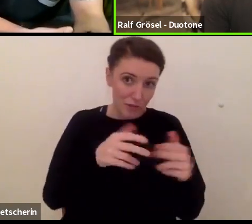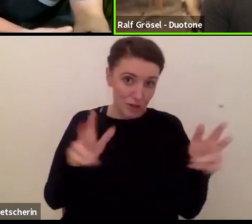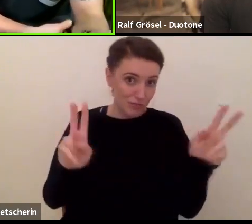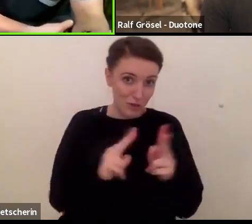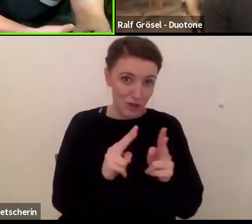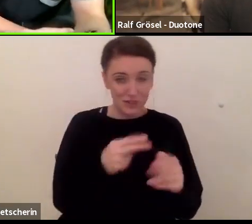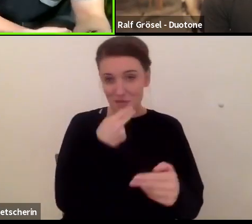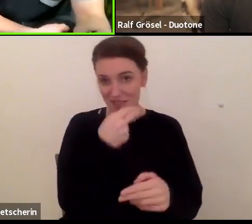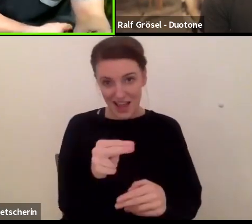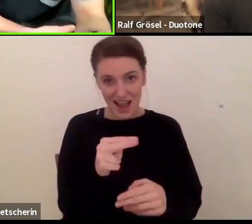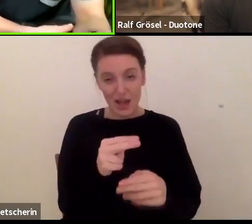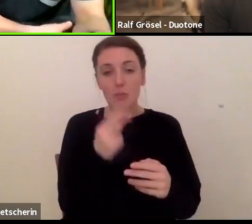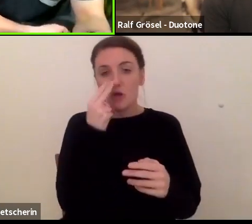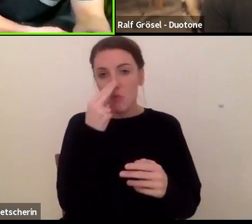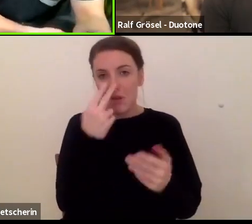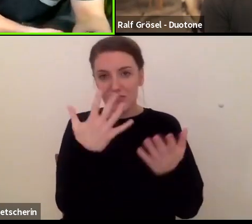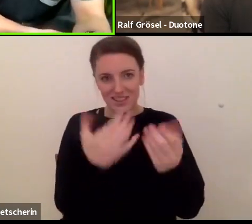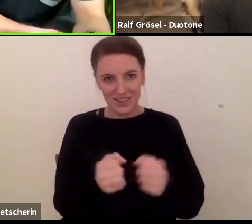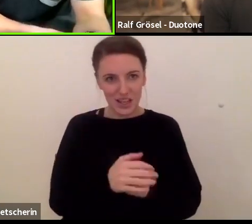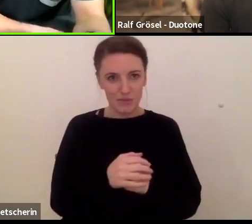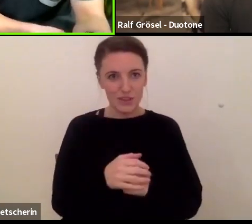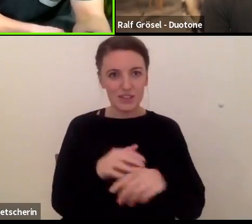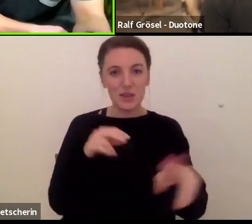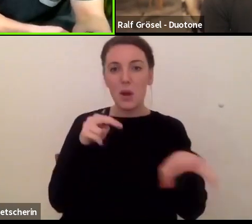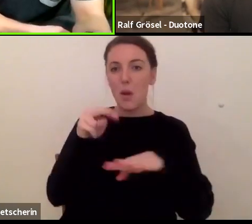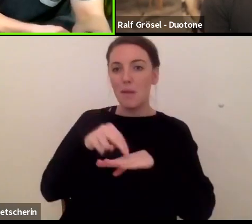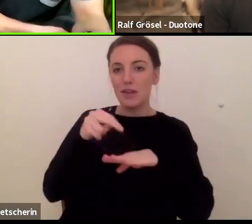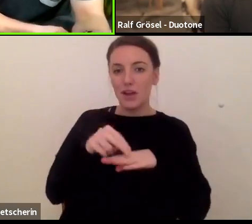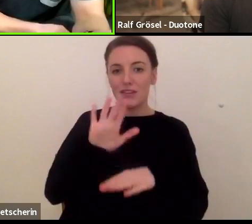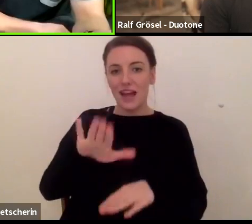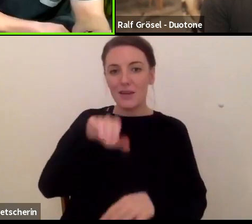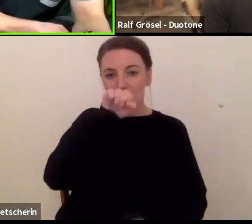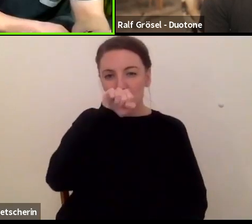Was ist deine persönliche Lieblingskeit aus eurem Portfolio?